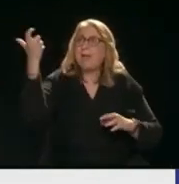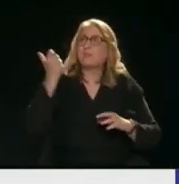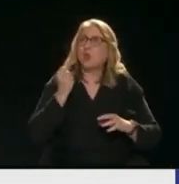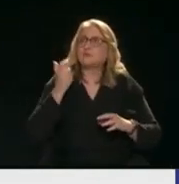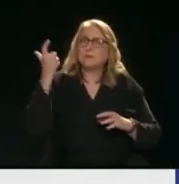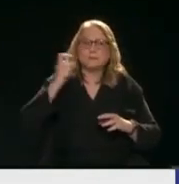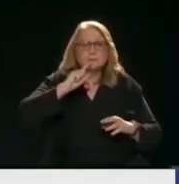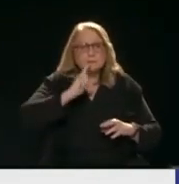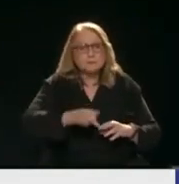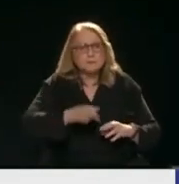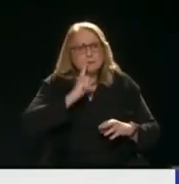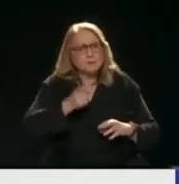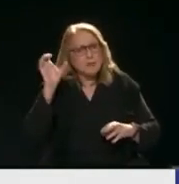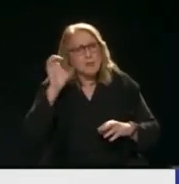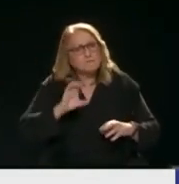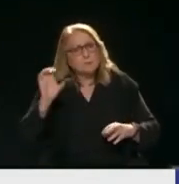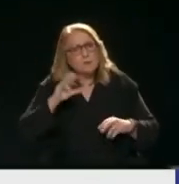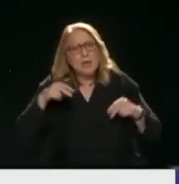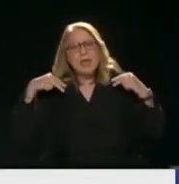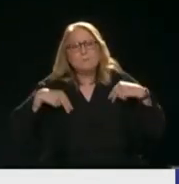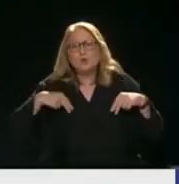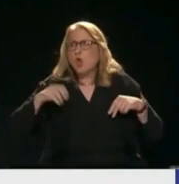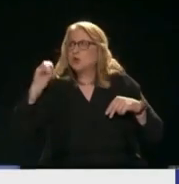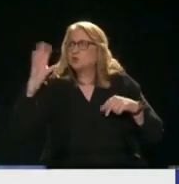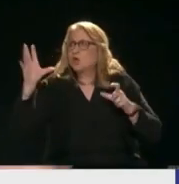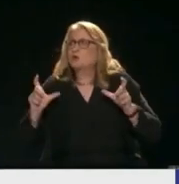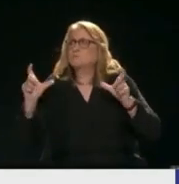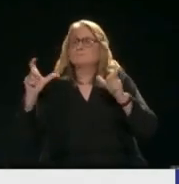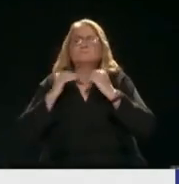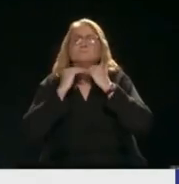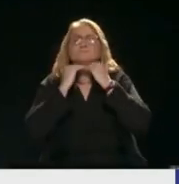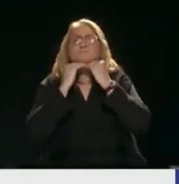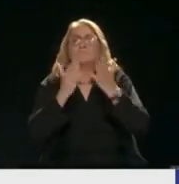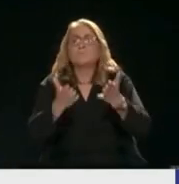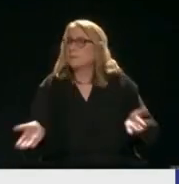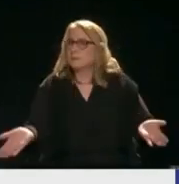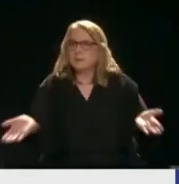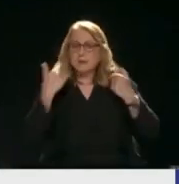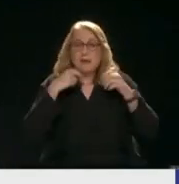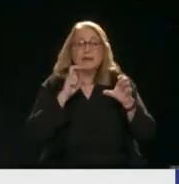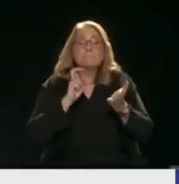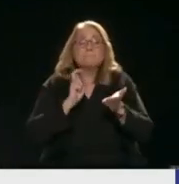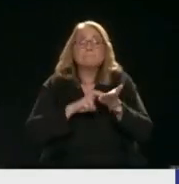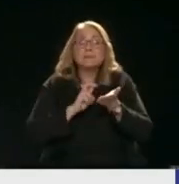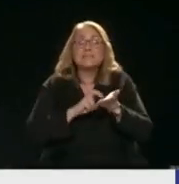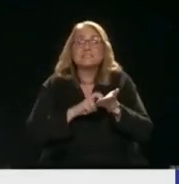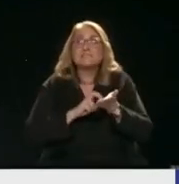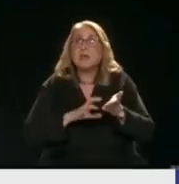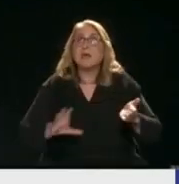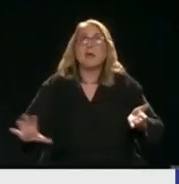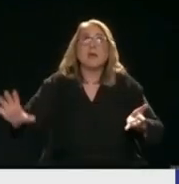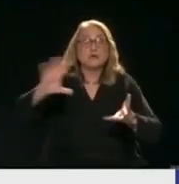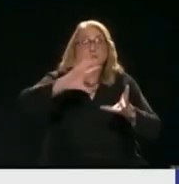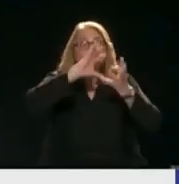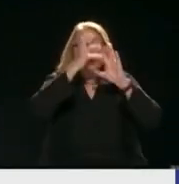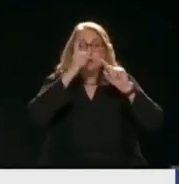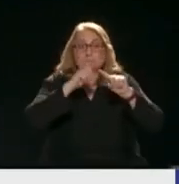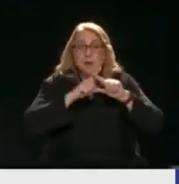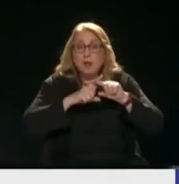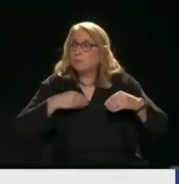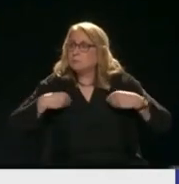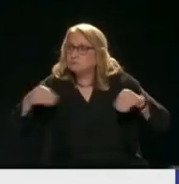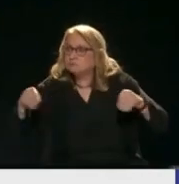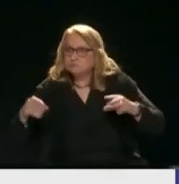τρέξει καλά τη χώρα μου παντού Δεν ξέρω κανένα Καμιά πρεσβεία στον πλανήτη Να τρέχει τη χώρα μας Να τρέχουν τα προϊόντα μας Καμία